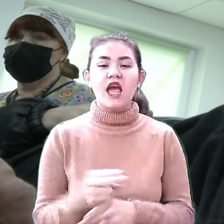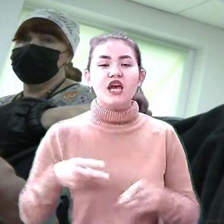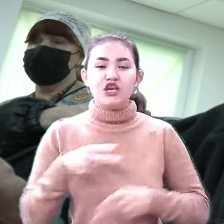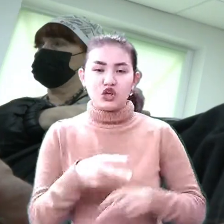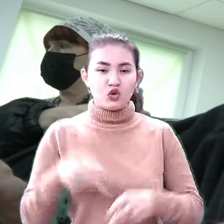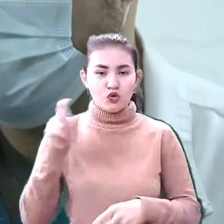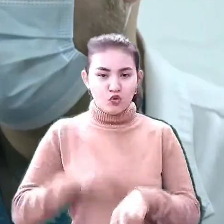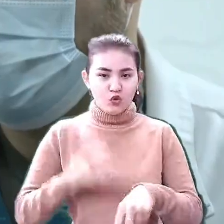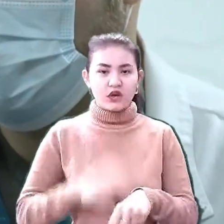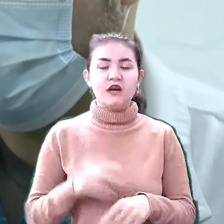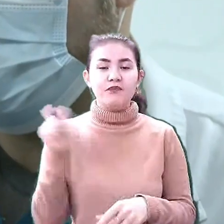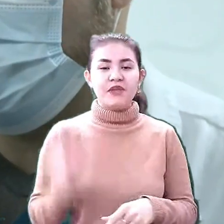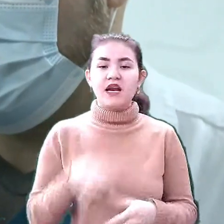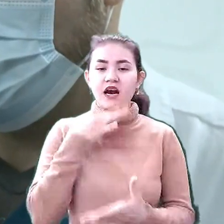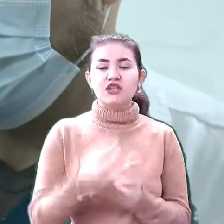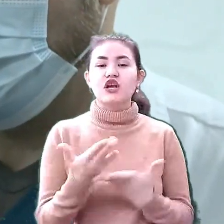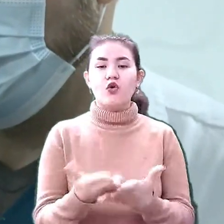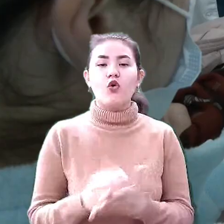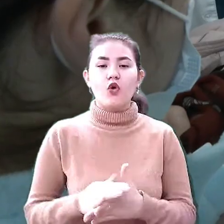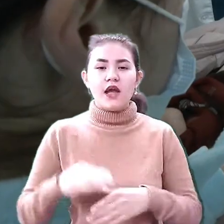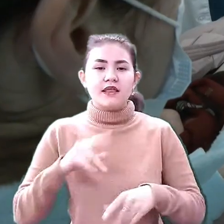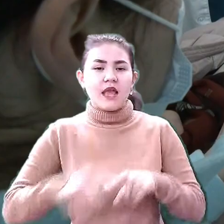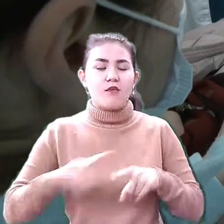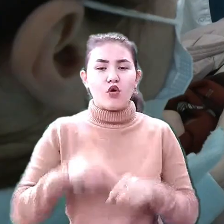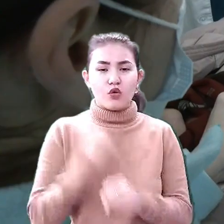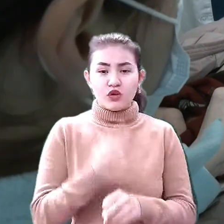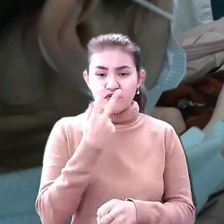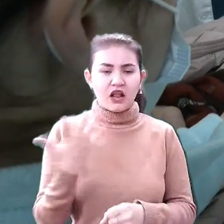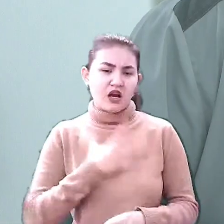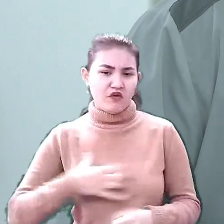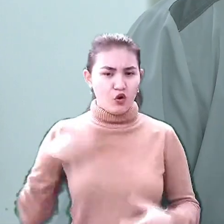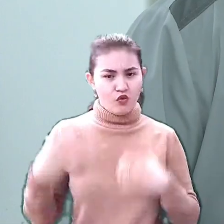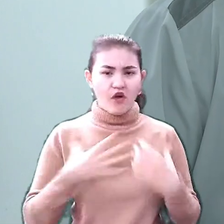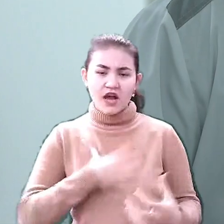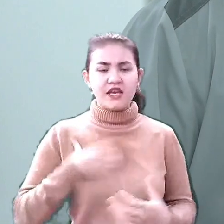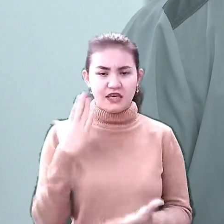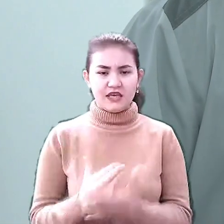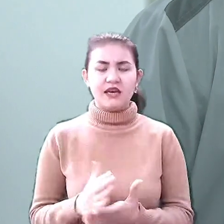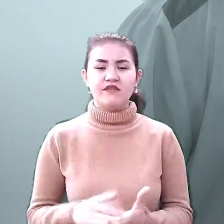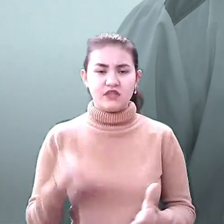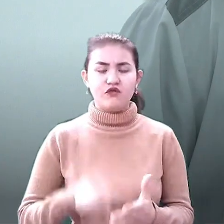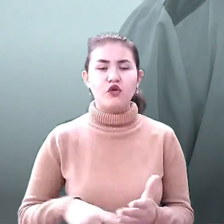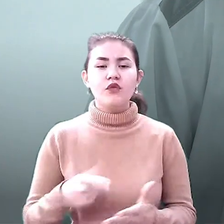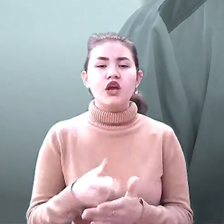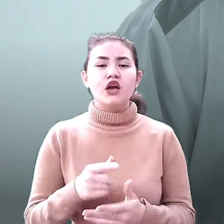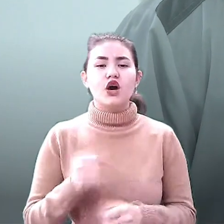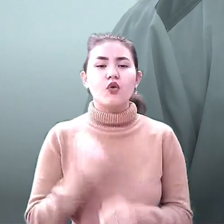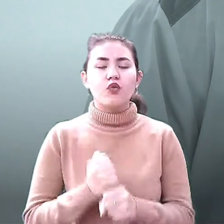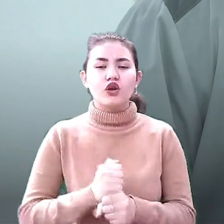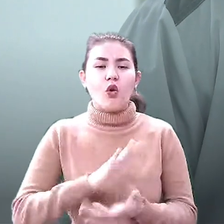Кучеренко каже, до такого темпу роботи звикли, але хвилювання все одно є. Це робота в умовах стресу,